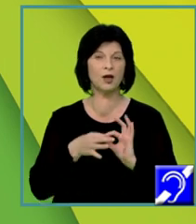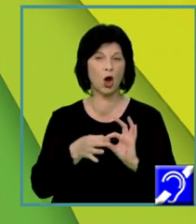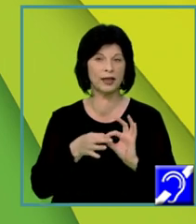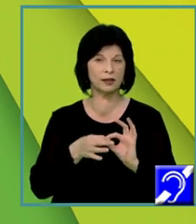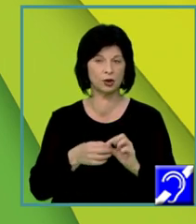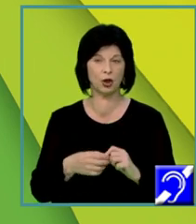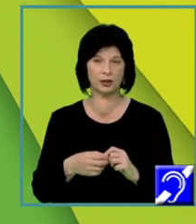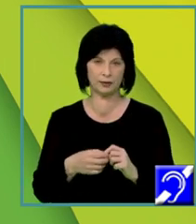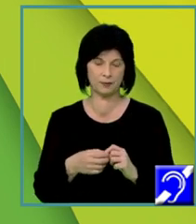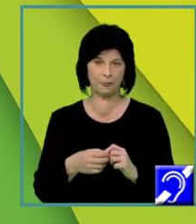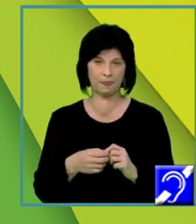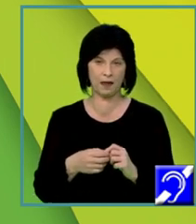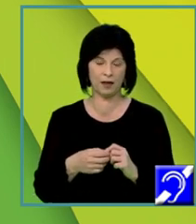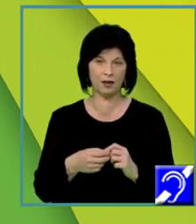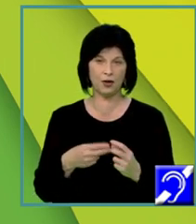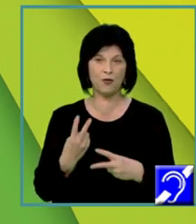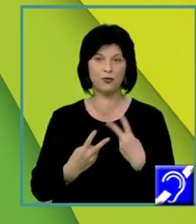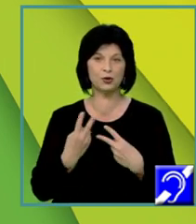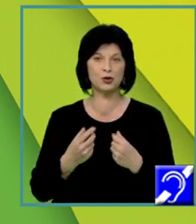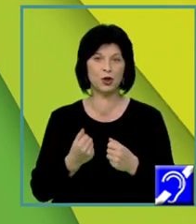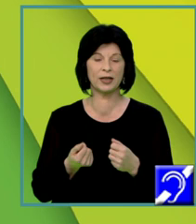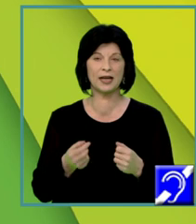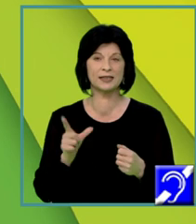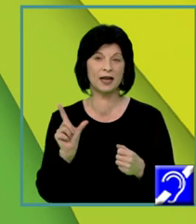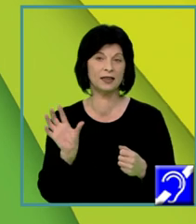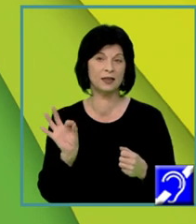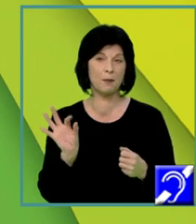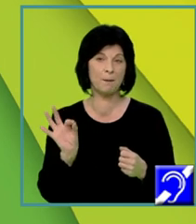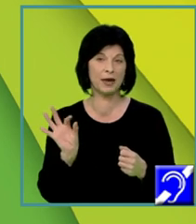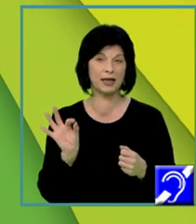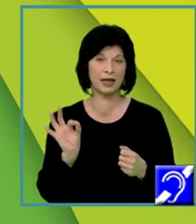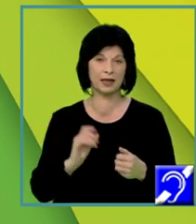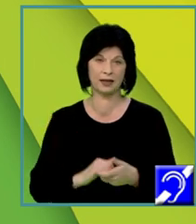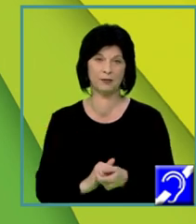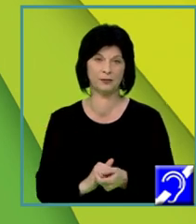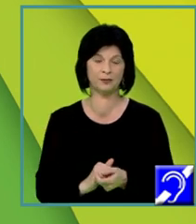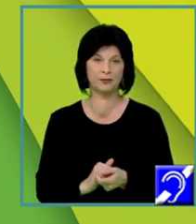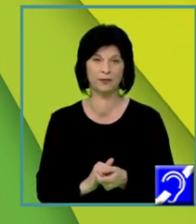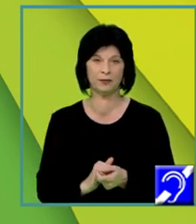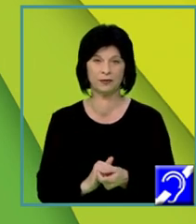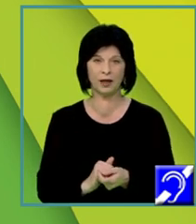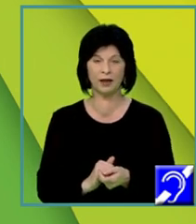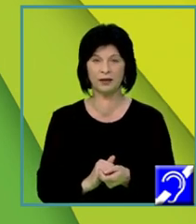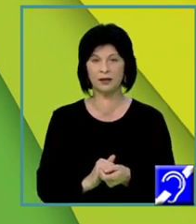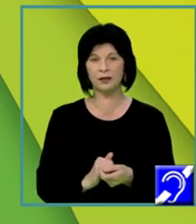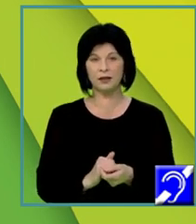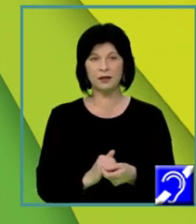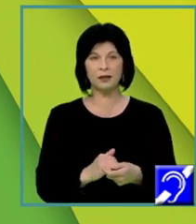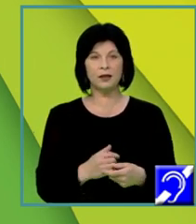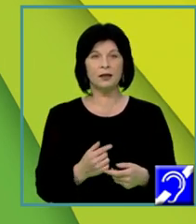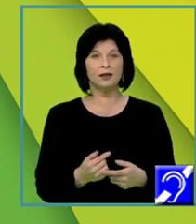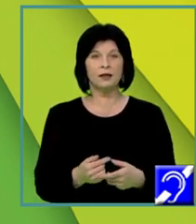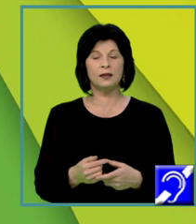pereche. În primul rând, pentru al doilea argument, în al doilea rând. Mai întâi de toate, în continuare. Există